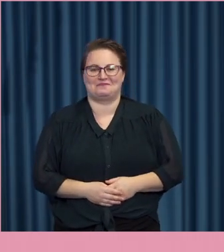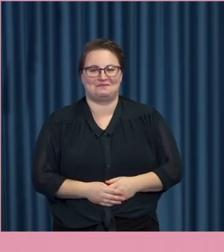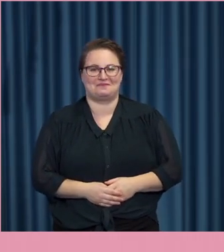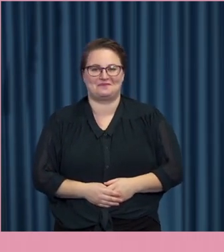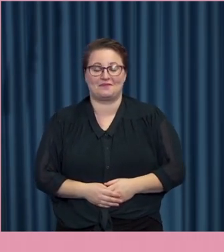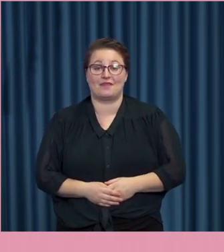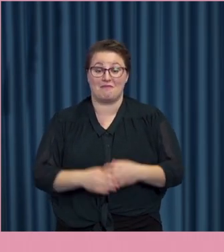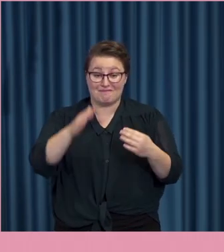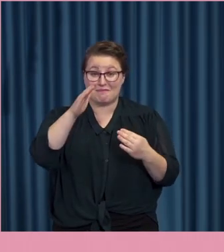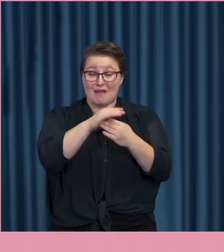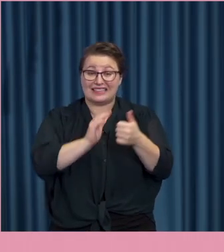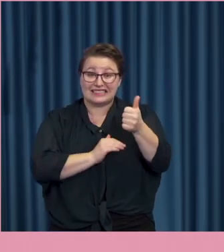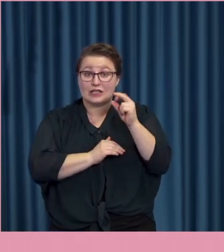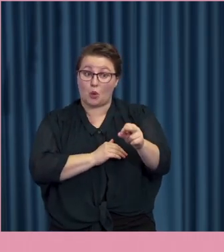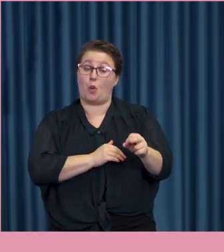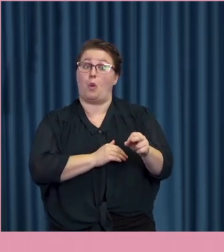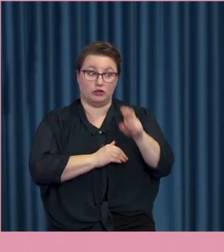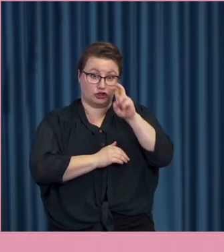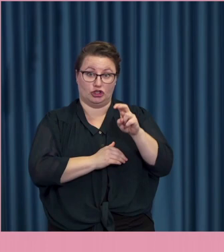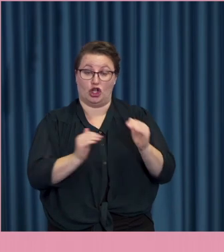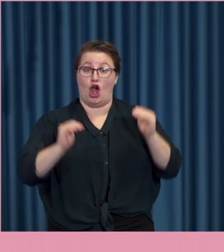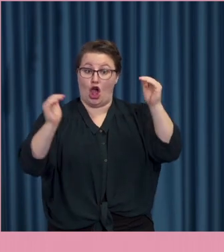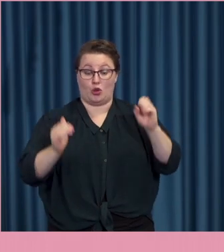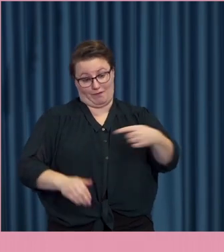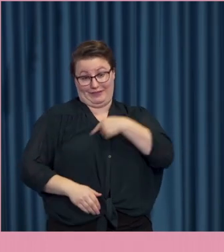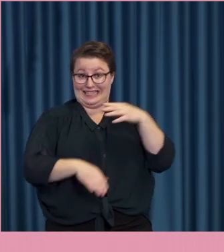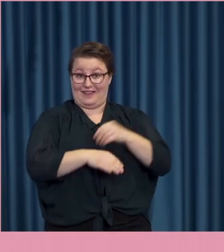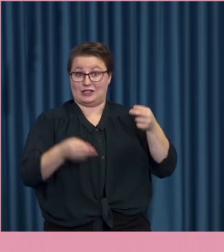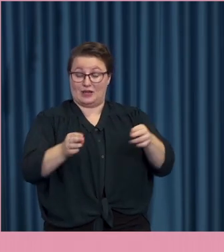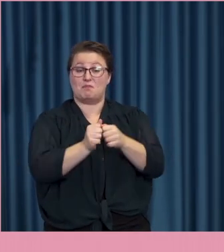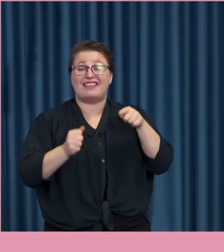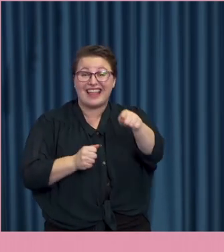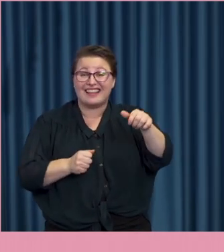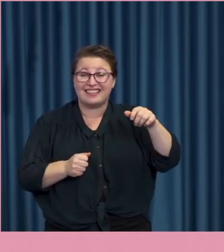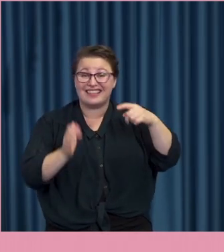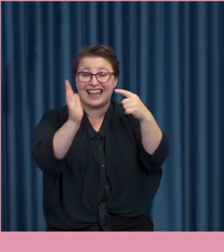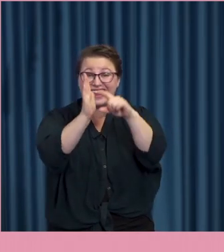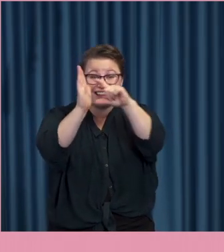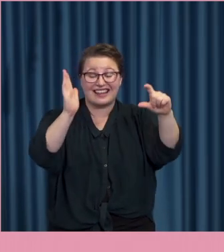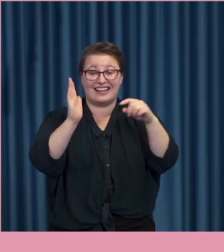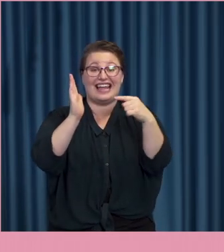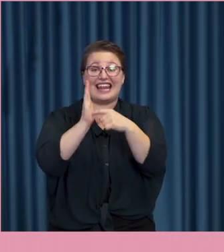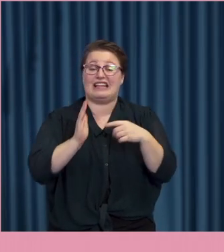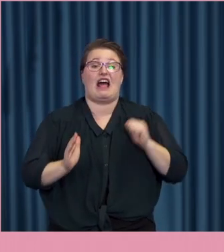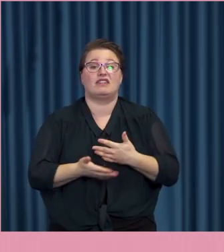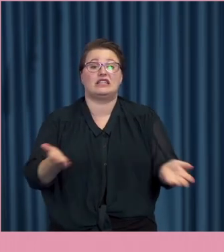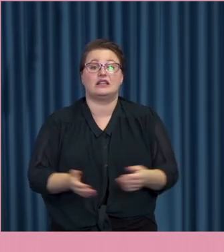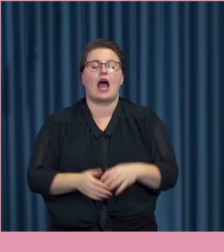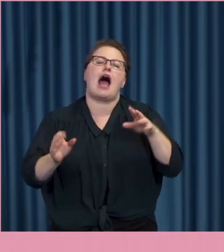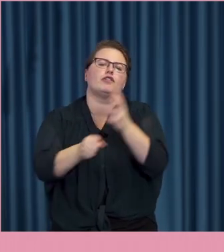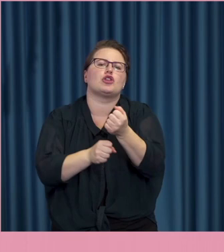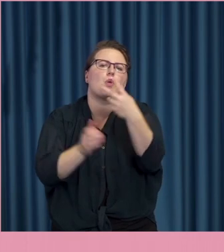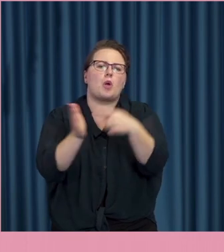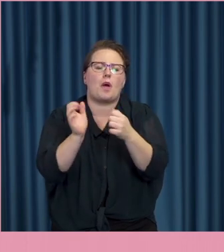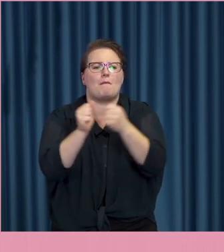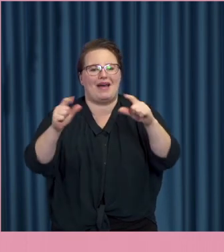Högst sex år, det låter ganska mycket för en svensk jurist men i praktiken så används den här regeln inte alls. Man har försökt några gånger, men den har